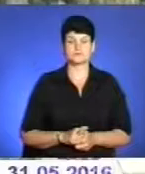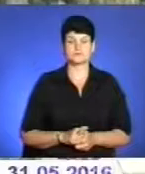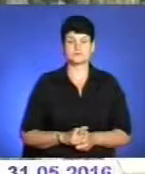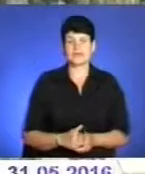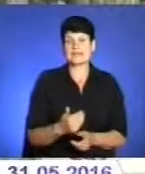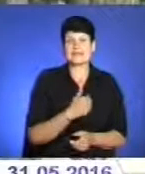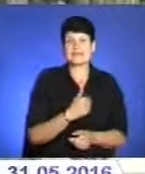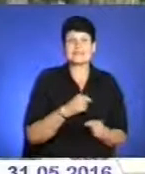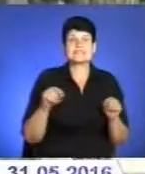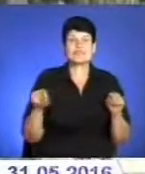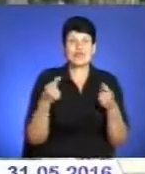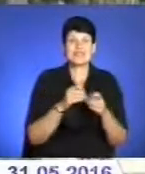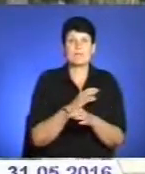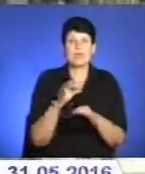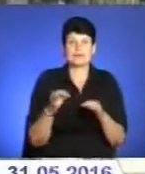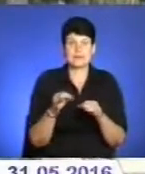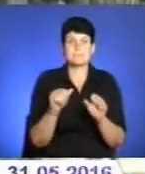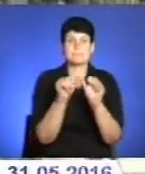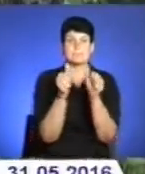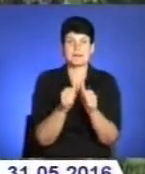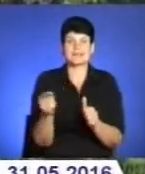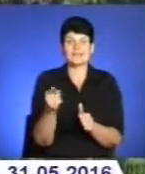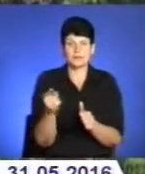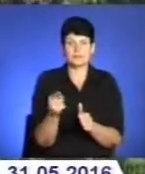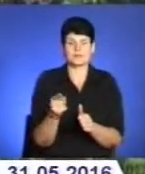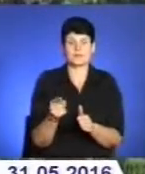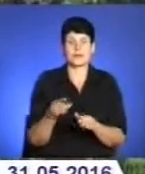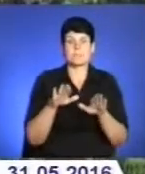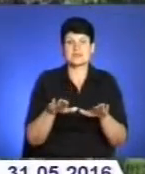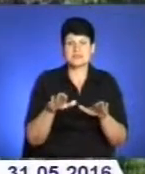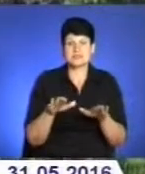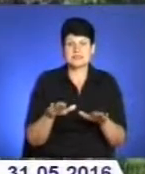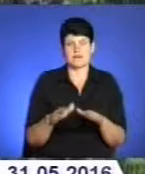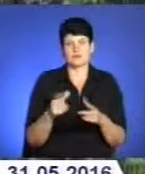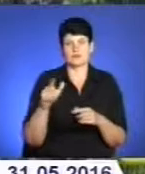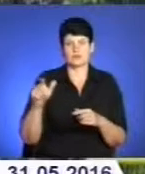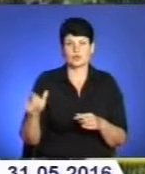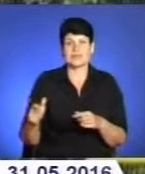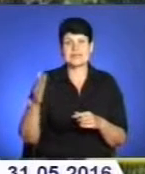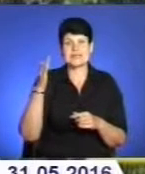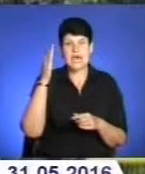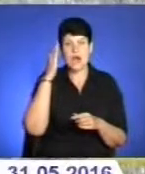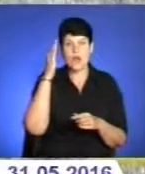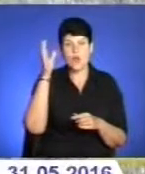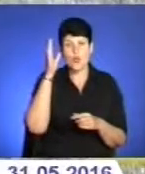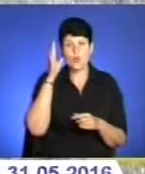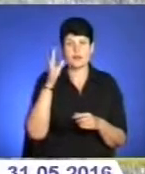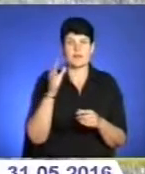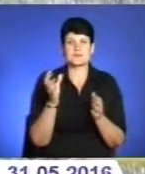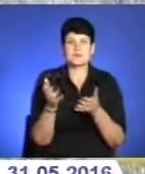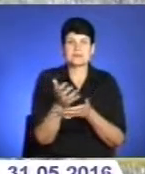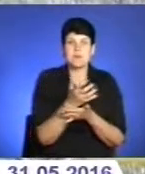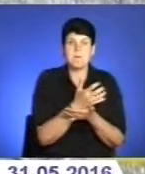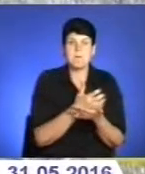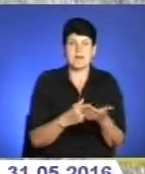Ініціювали створення проєкту пам'ятники Тернополя місцеві фалеристи. Кажуть, як така наука колекціонування значків відмирає і